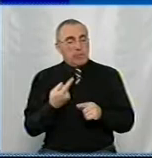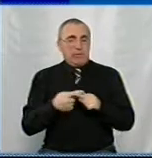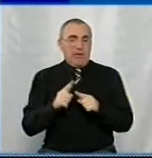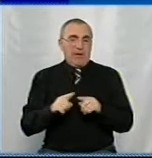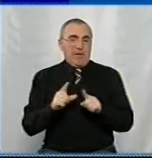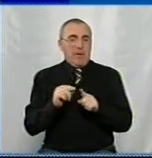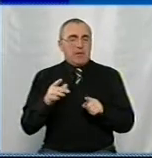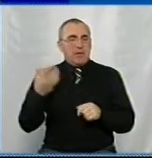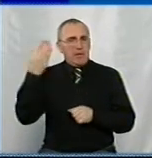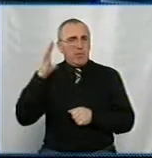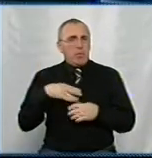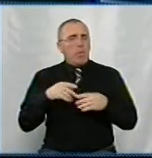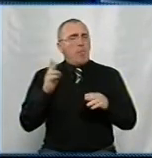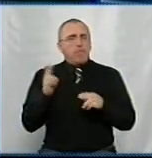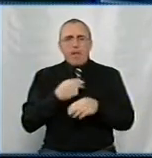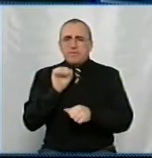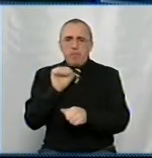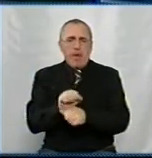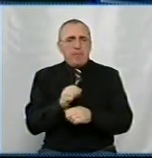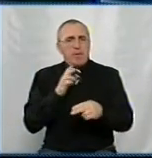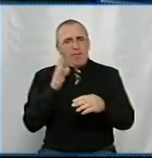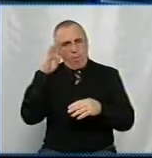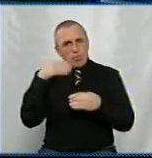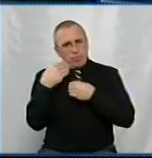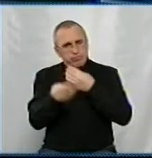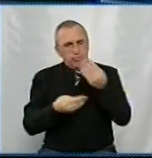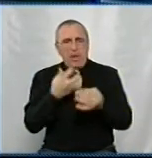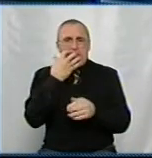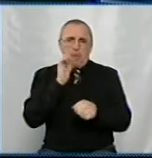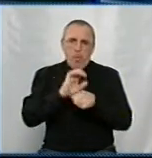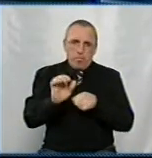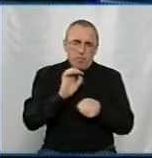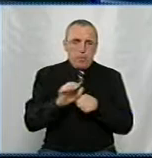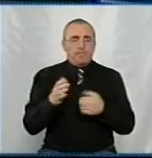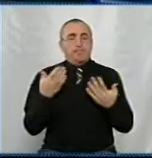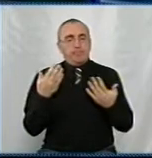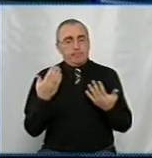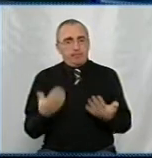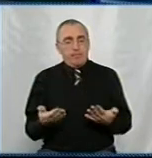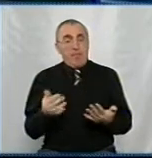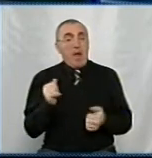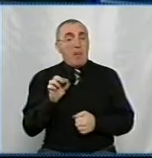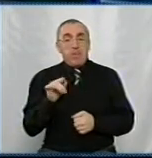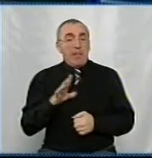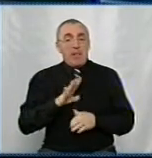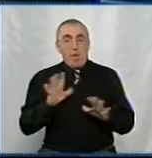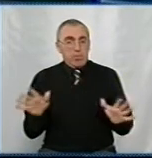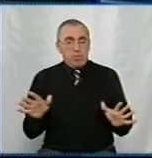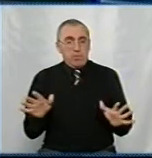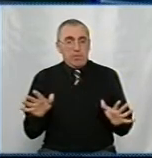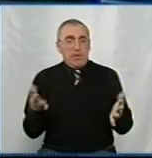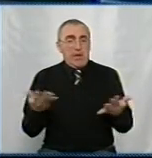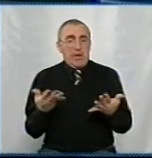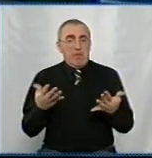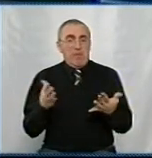було безперебійне надання послуг, як водопостачання, так і теплопостачання. Ну, аби не бути якимись